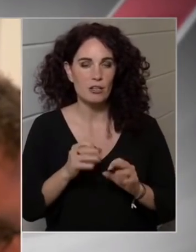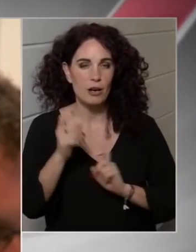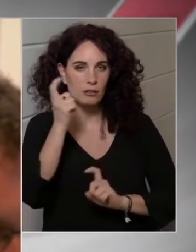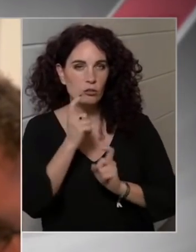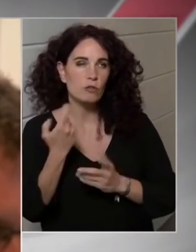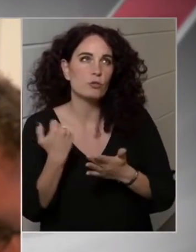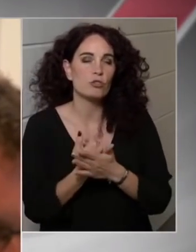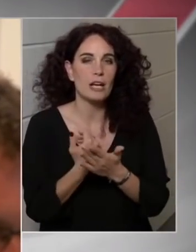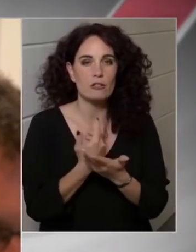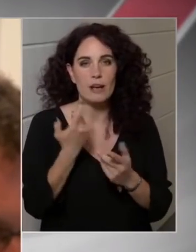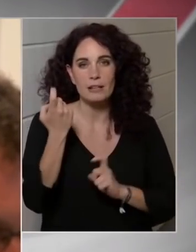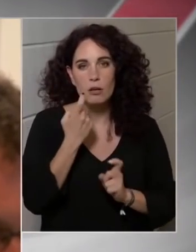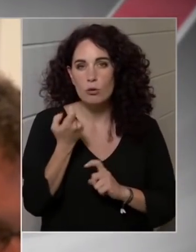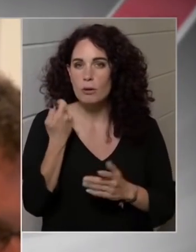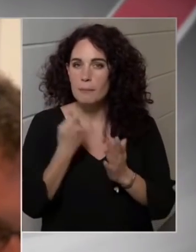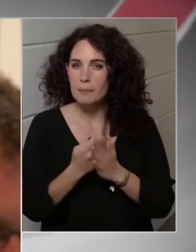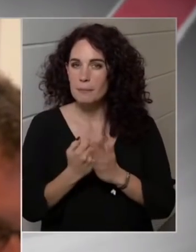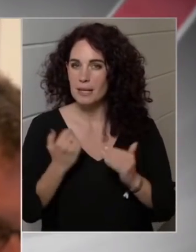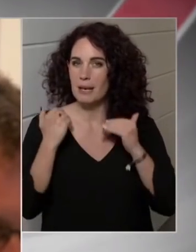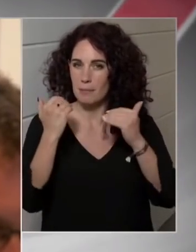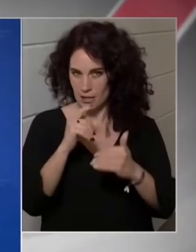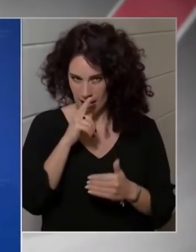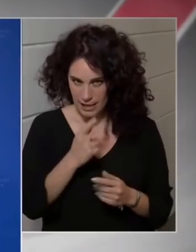vagy szükségesnek tartott béremelésére?